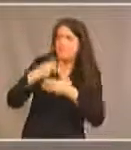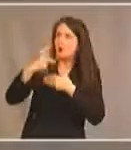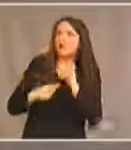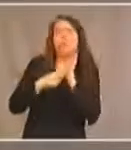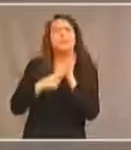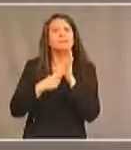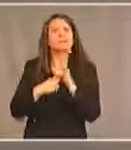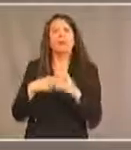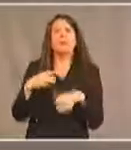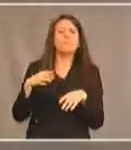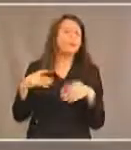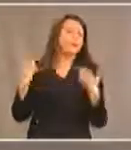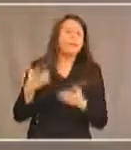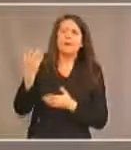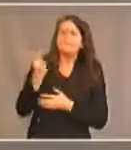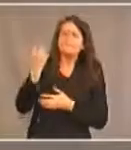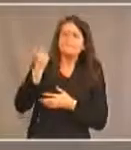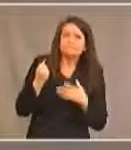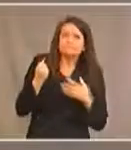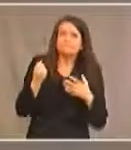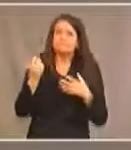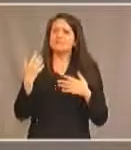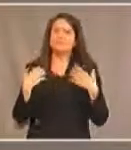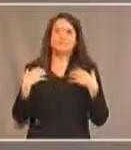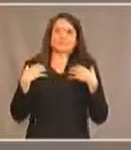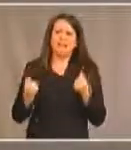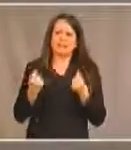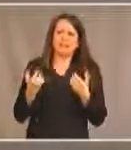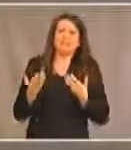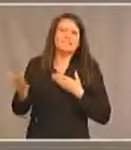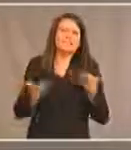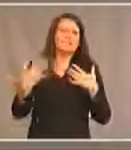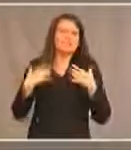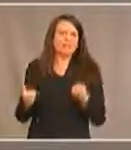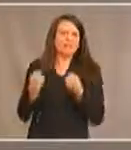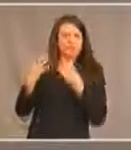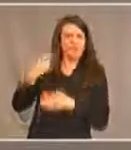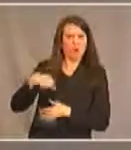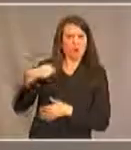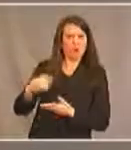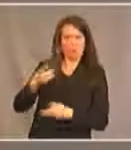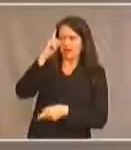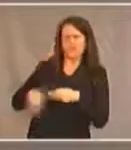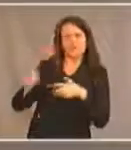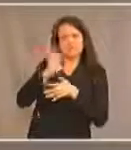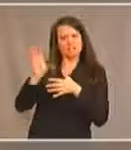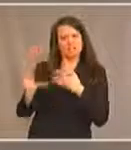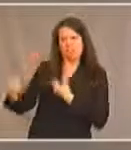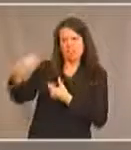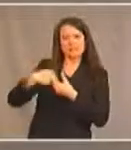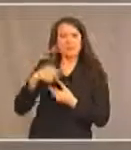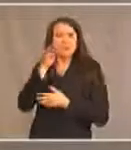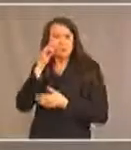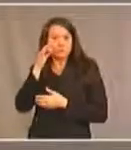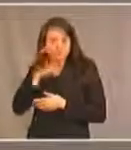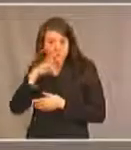exemple, les prestations de santé pour les non-assurés avec des critères d'admissibilité qui empêchent les Autochtones ayant